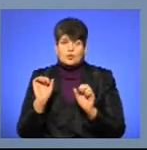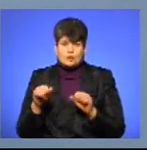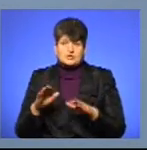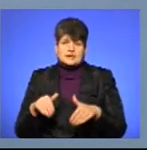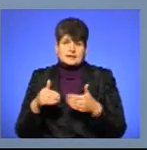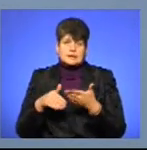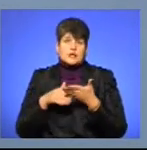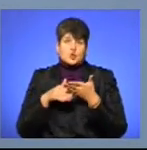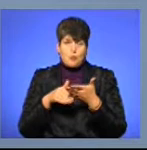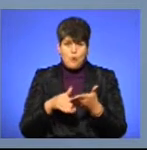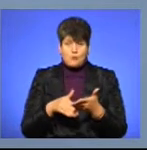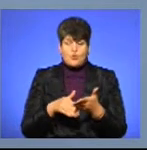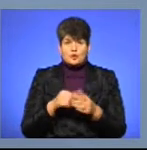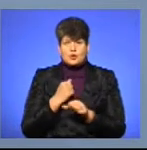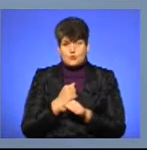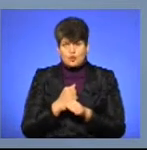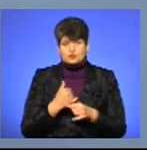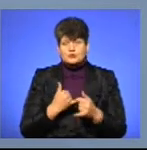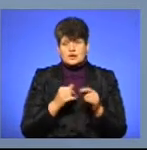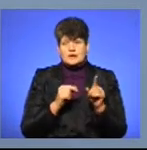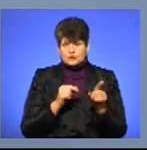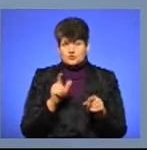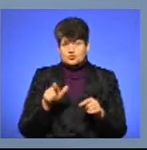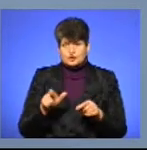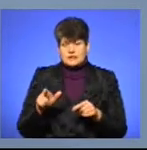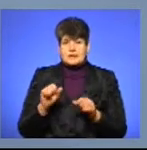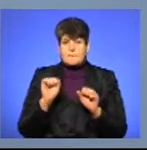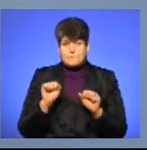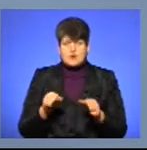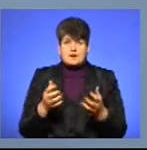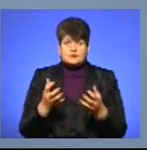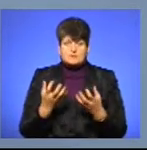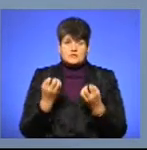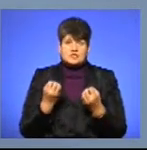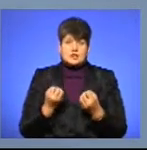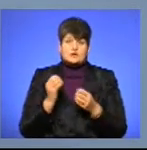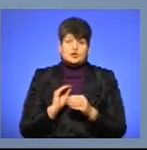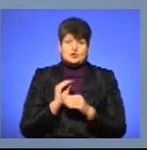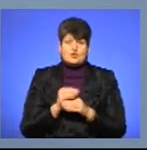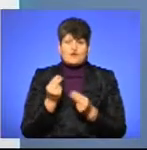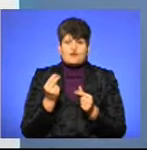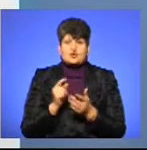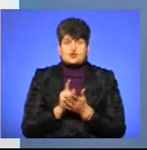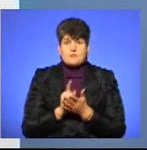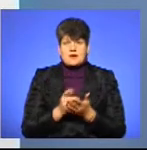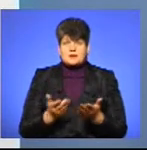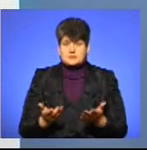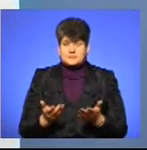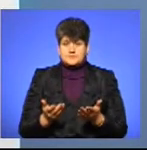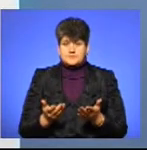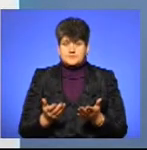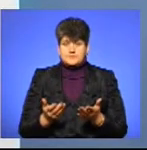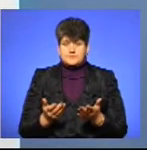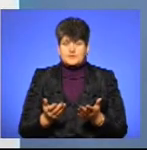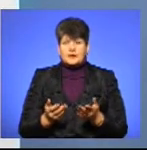певну допомогу і певну роботу, для того, щоб людина могла отримати ще додаткові кошти до пенсії. Пане Олеже, на вашу